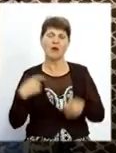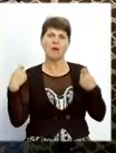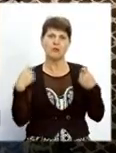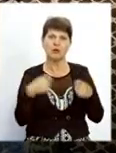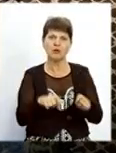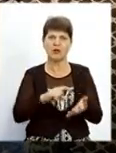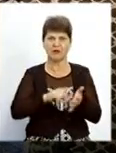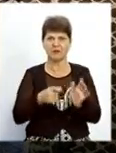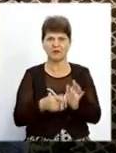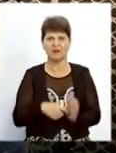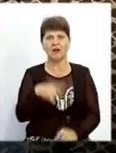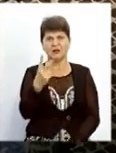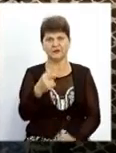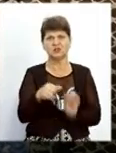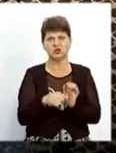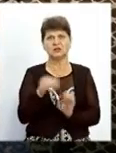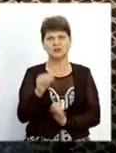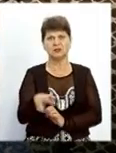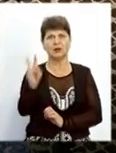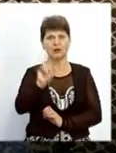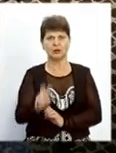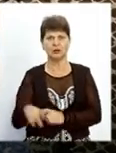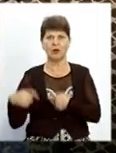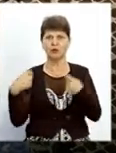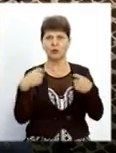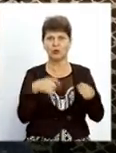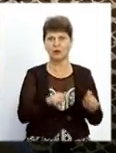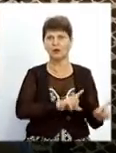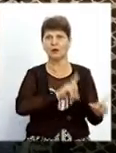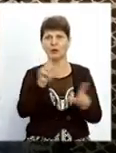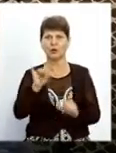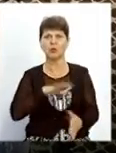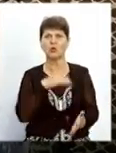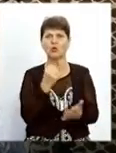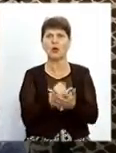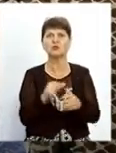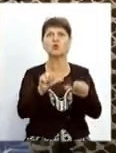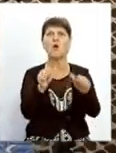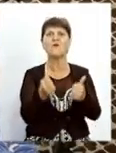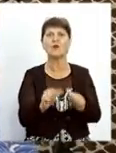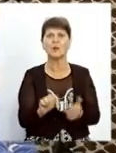26 тисяч доларів. Продали, поїхали до Натаруса, це оформляти Натаруса.